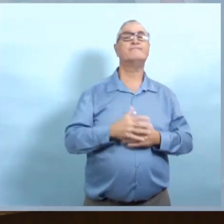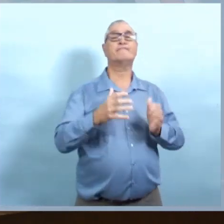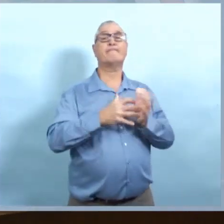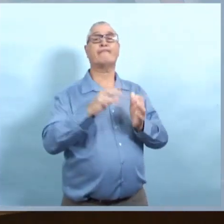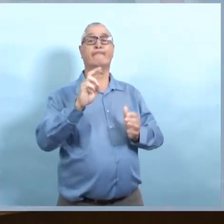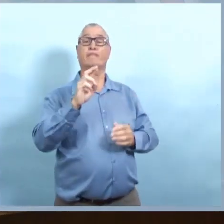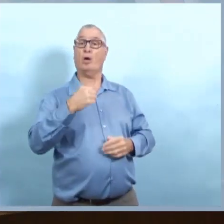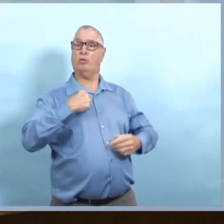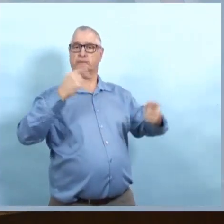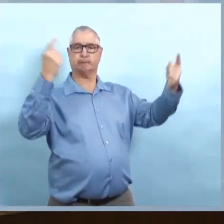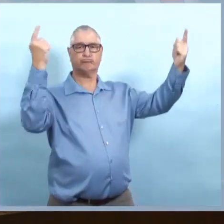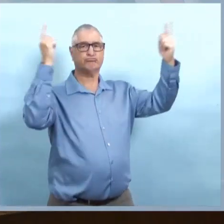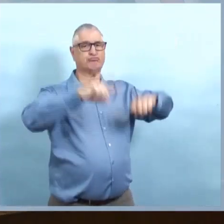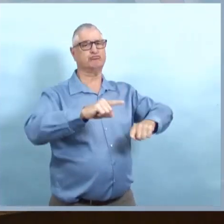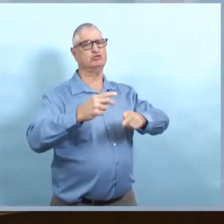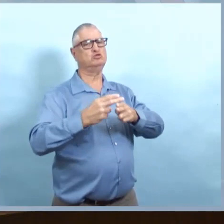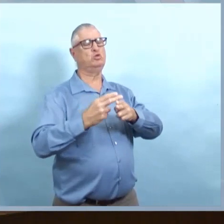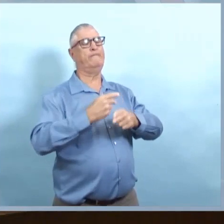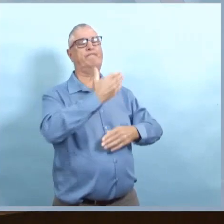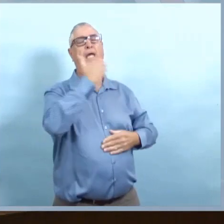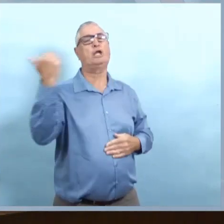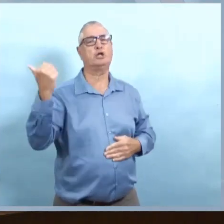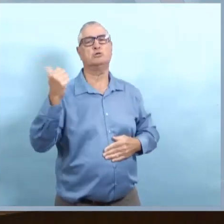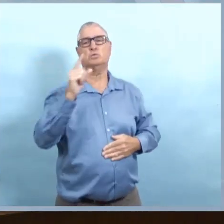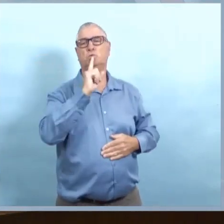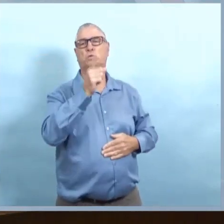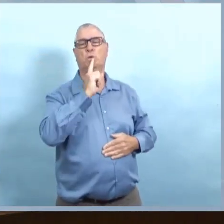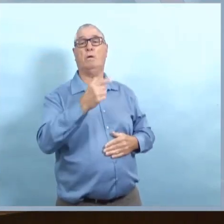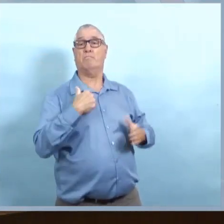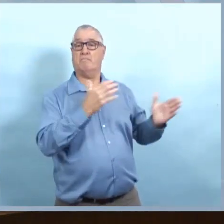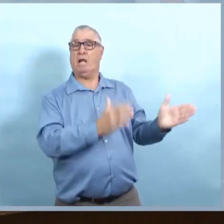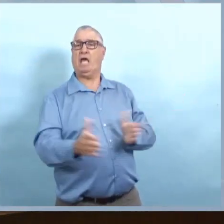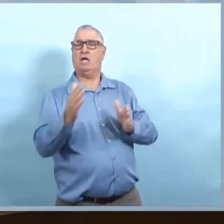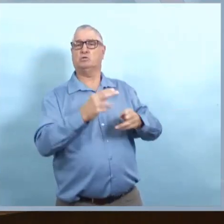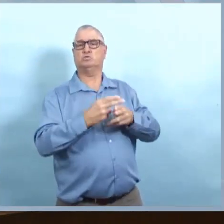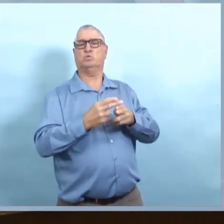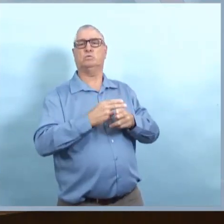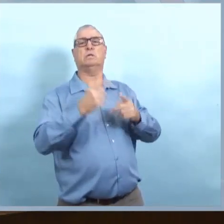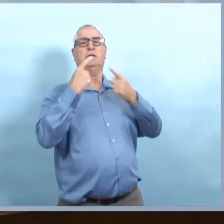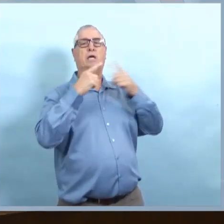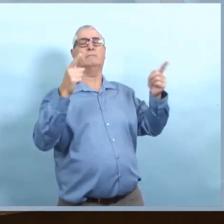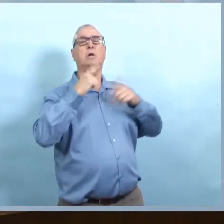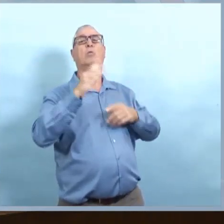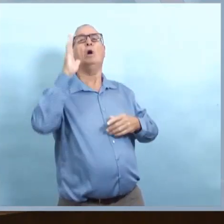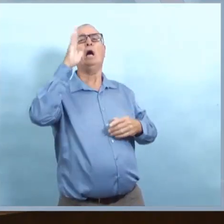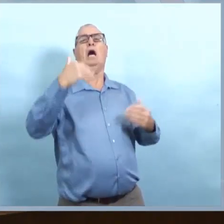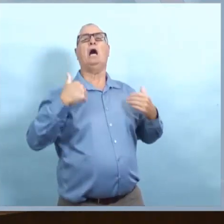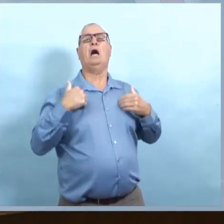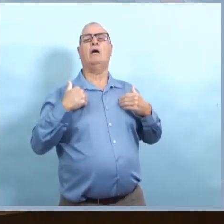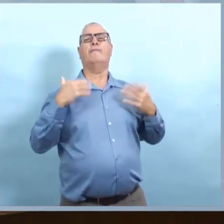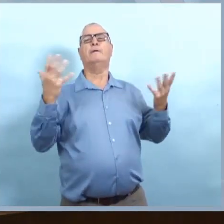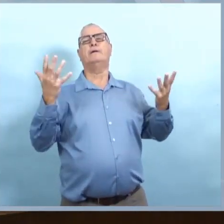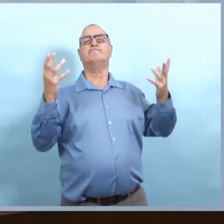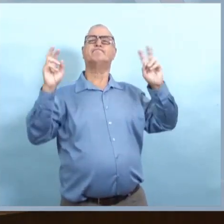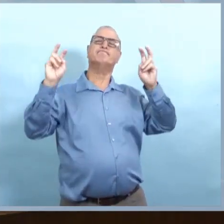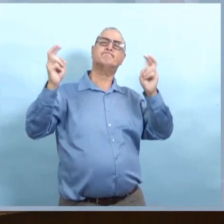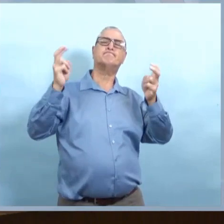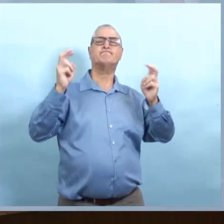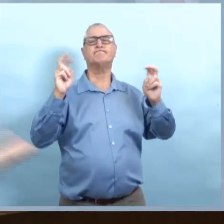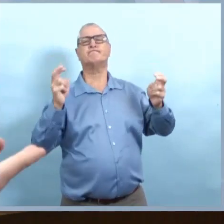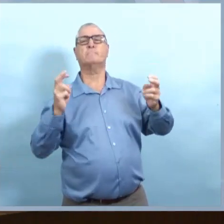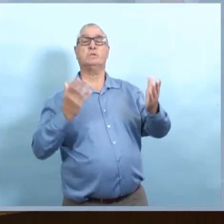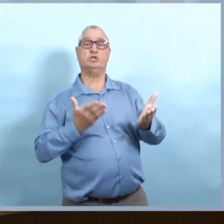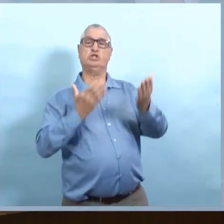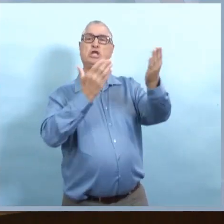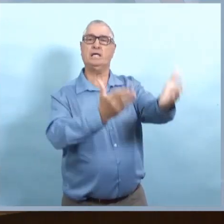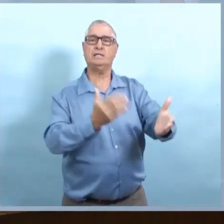parents peuvent planifier et parler à leurs enfants de ce qui pourrait se passer? Est-ce que vous avez une date à nous dire? Oui, je suis d'accord. Je pense que nous allons essayer d'avoir